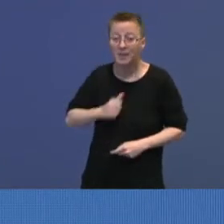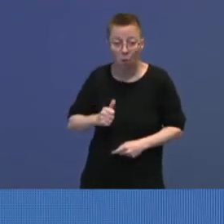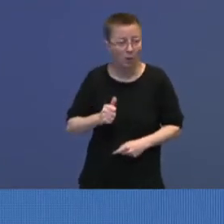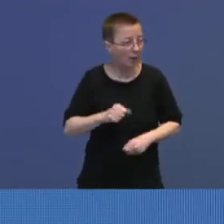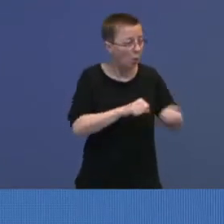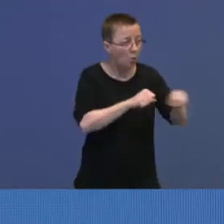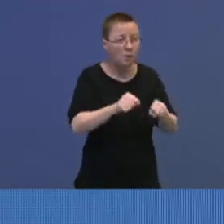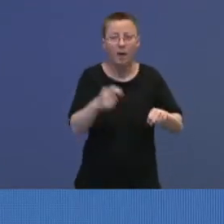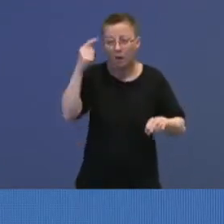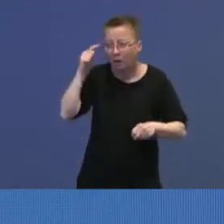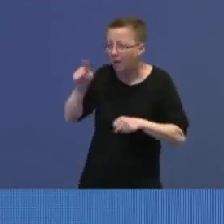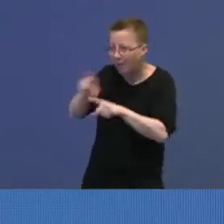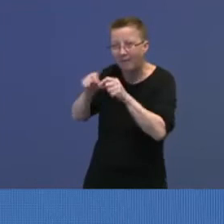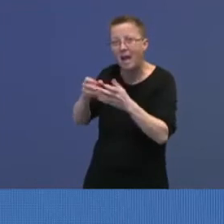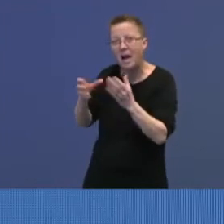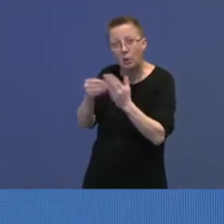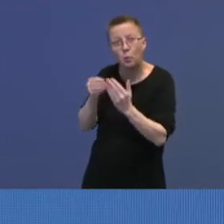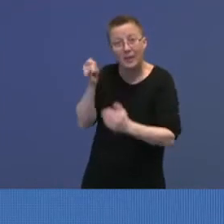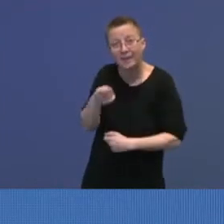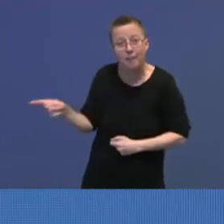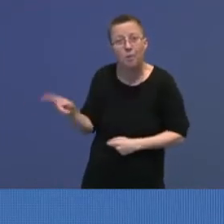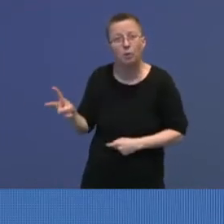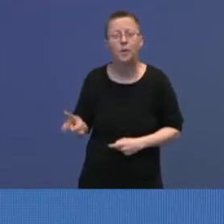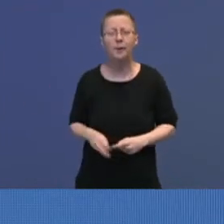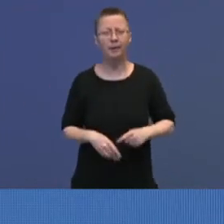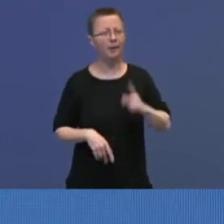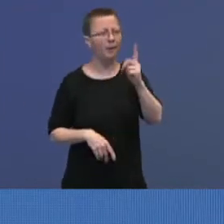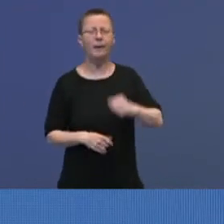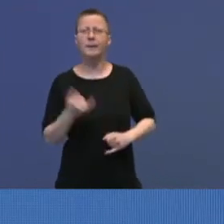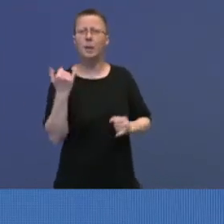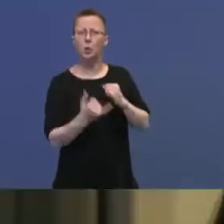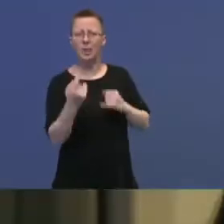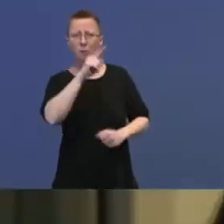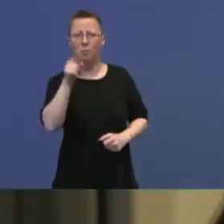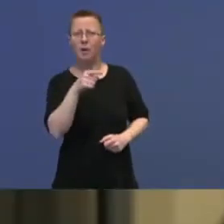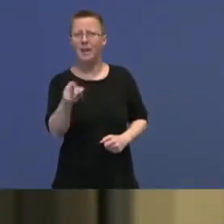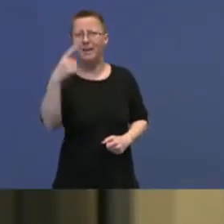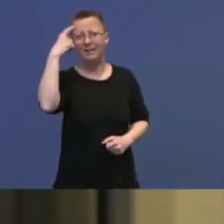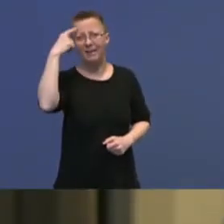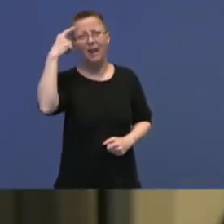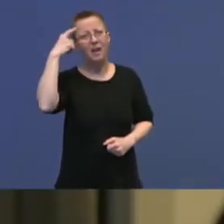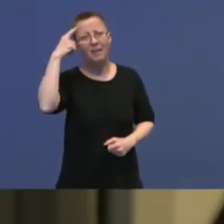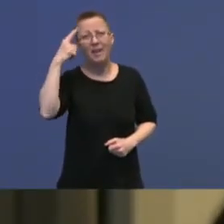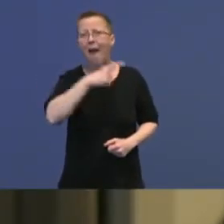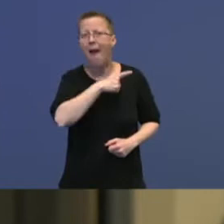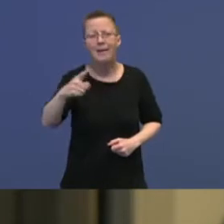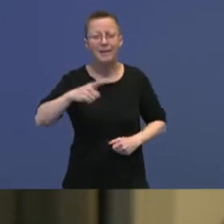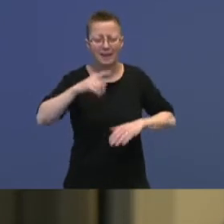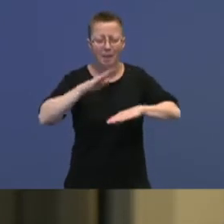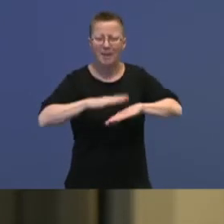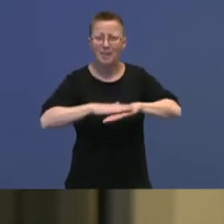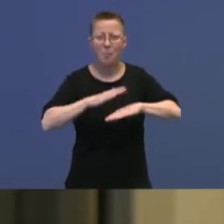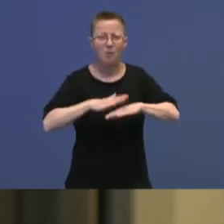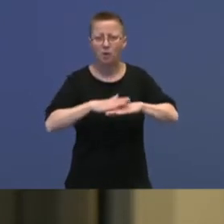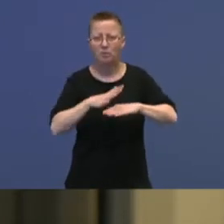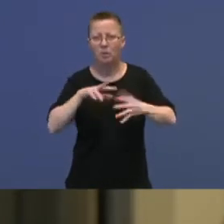vil finne en ressurs i det. Så bare til slutt, for dere har jo pekt på at dere ikke kunne ha denne stående beredskapen for å håndtere dette her,